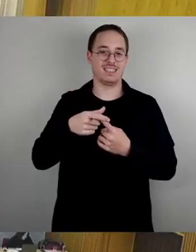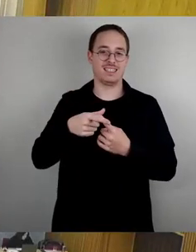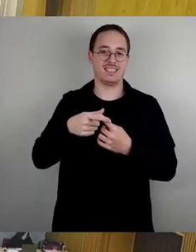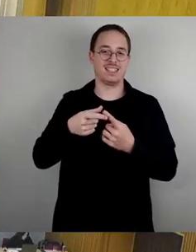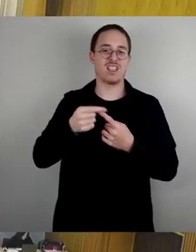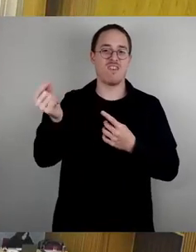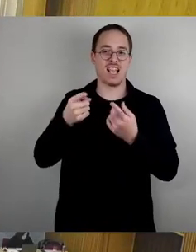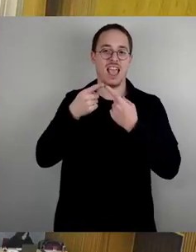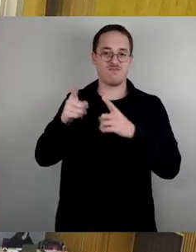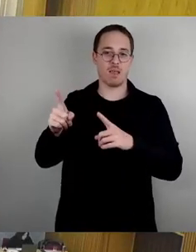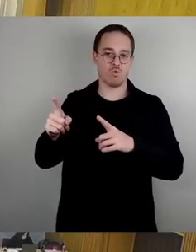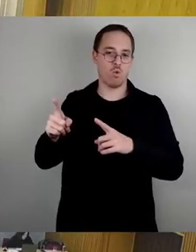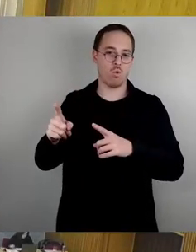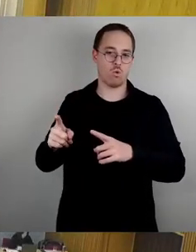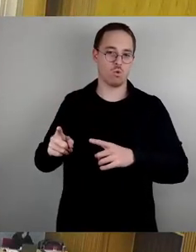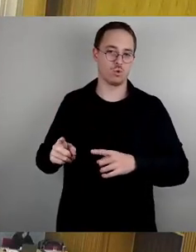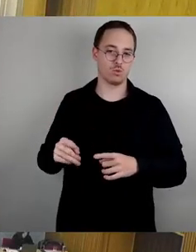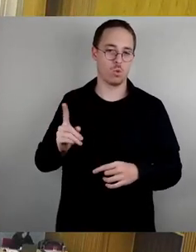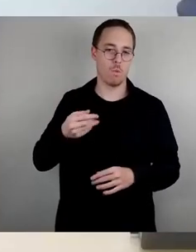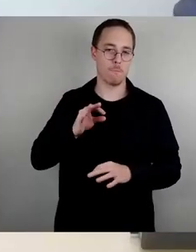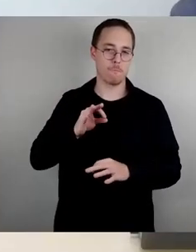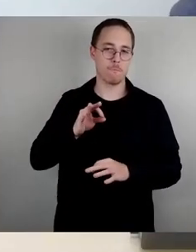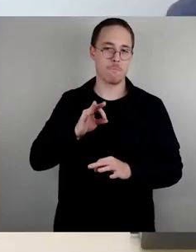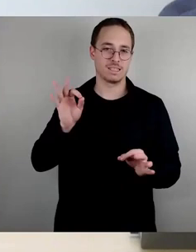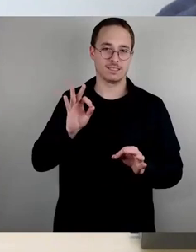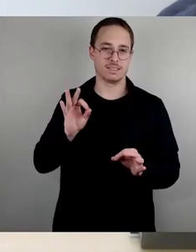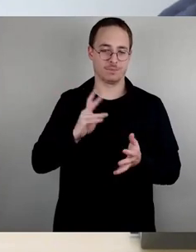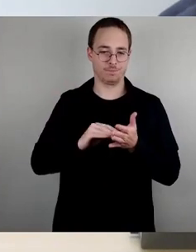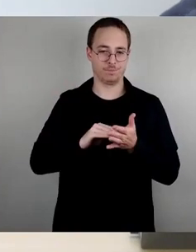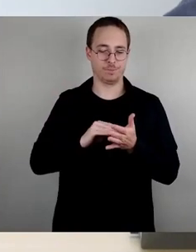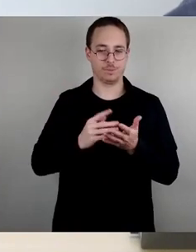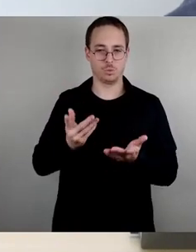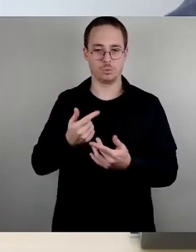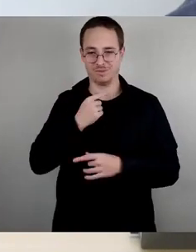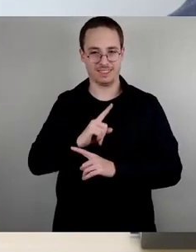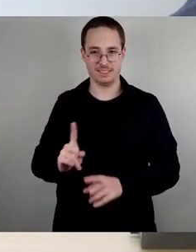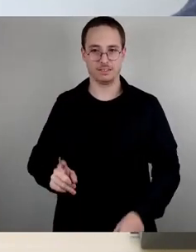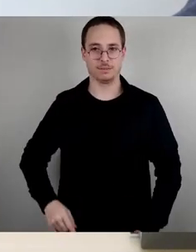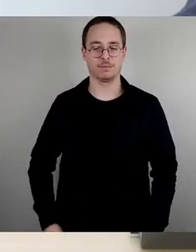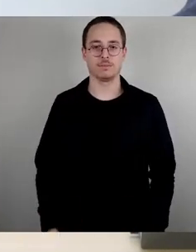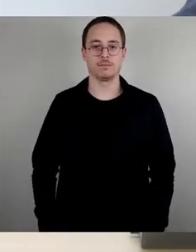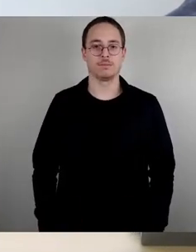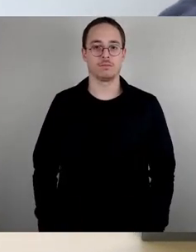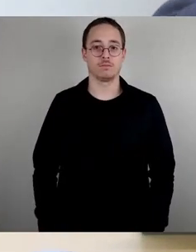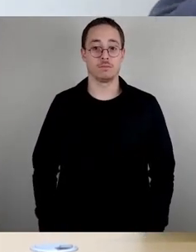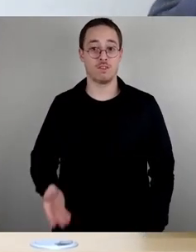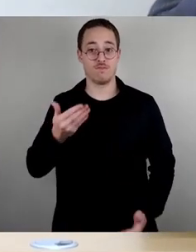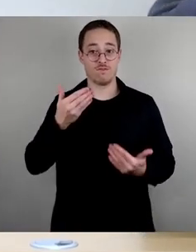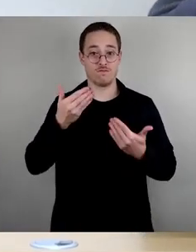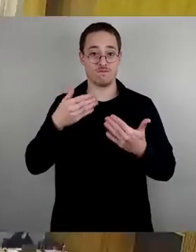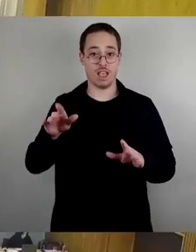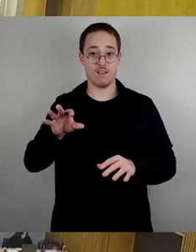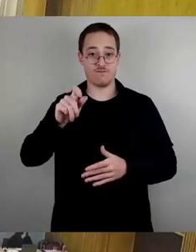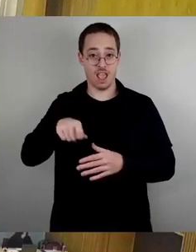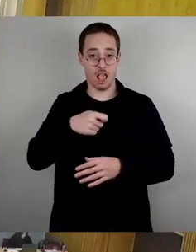Dankeschön. Dann machen wir in der Fraktionsrunde weiter. Wird das Wort gewünscht, freie Wähler? Thorsten Nitschü, bitte.